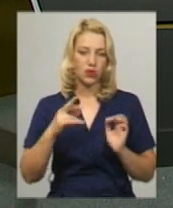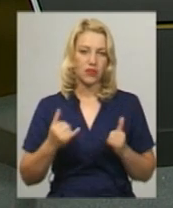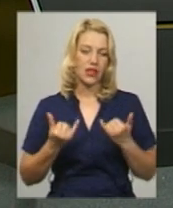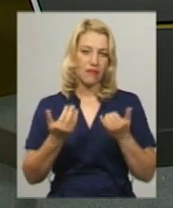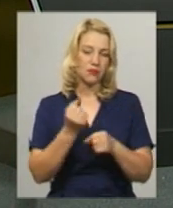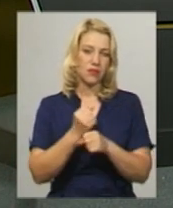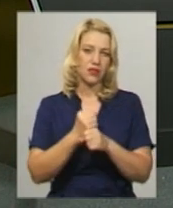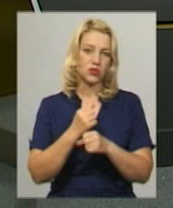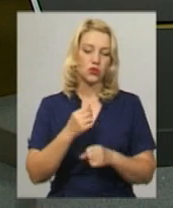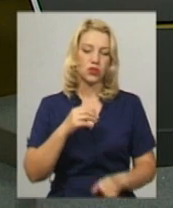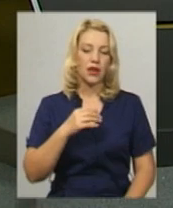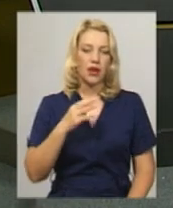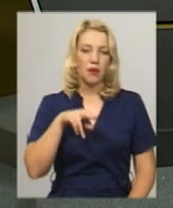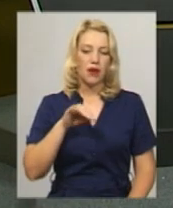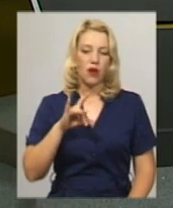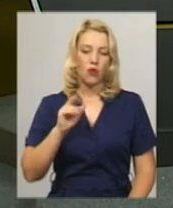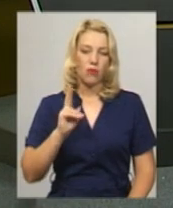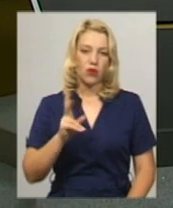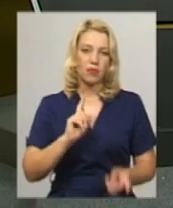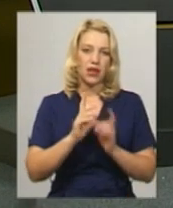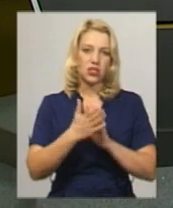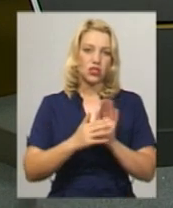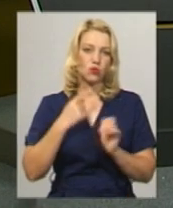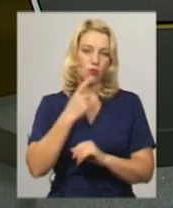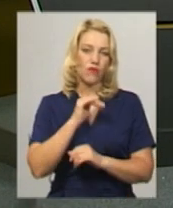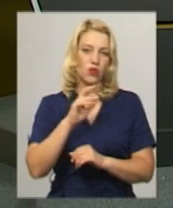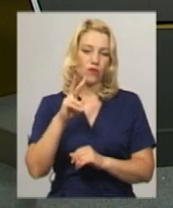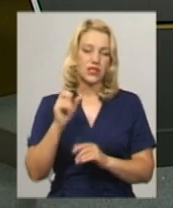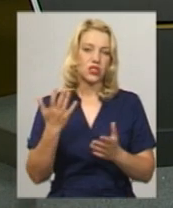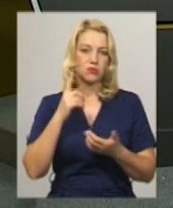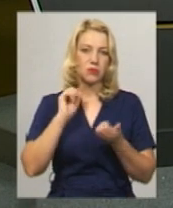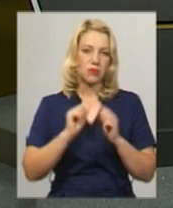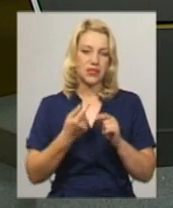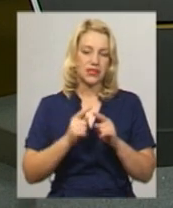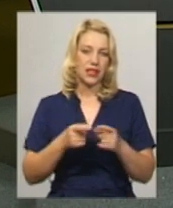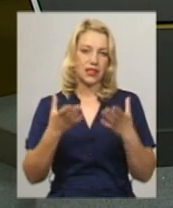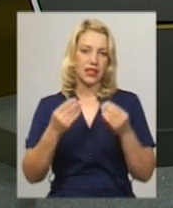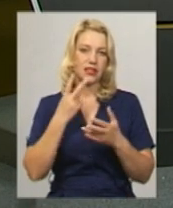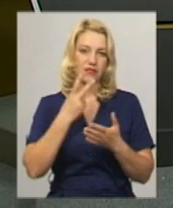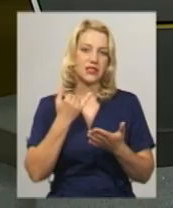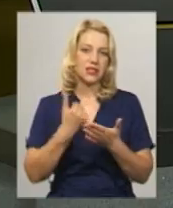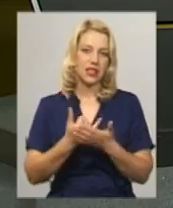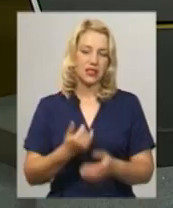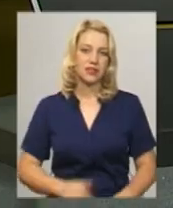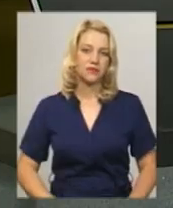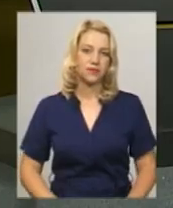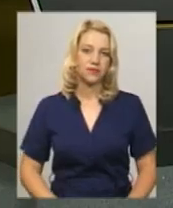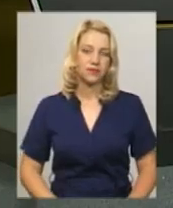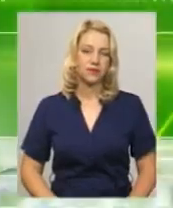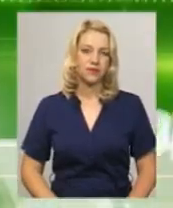ведуча Світлана Поробок, диктор жестової мови Оксана Фіновська. Чим запам'ятається нам день – дивіться в анонсі випуску.